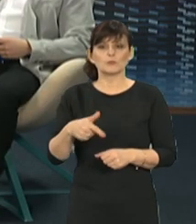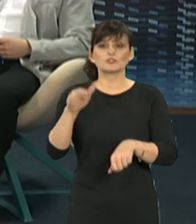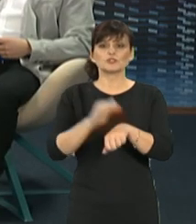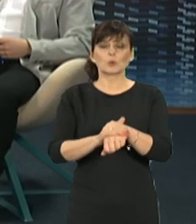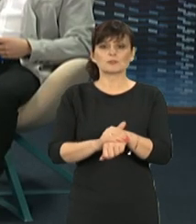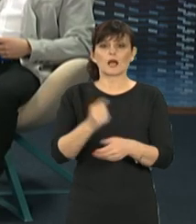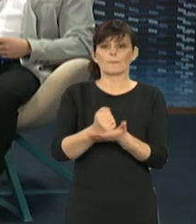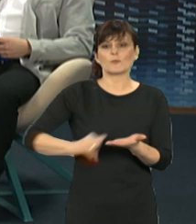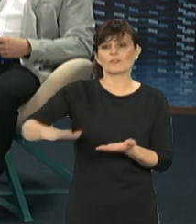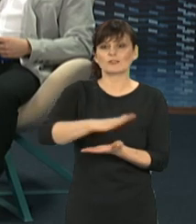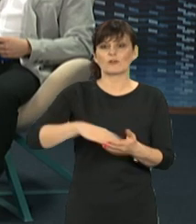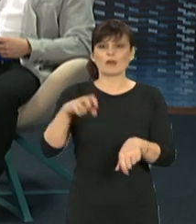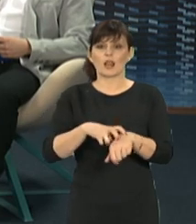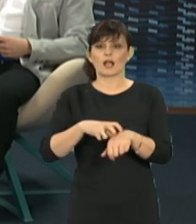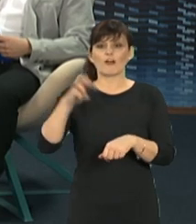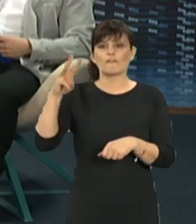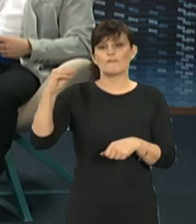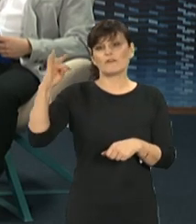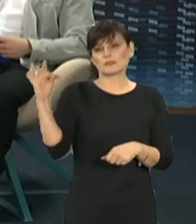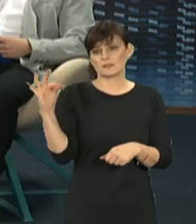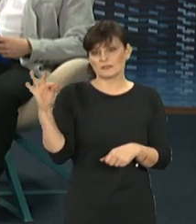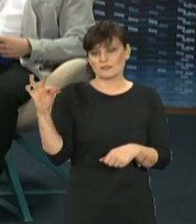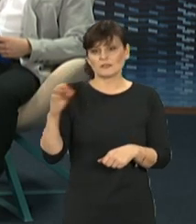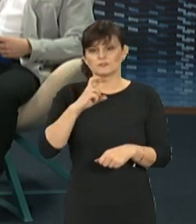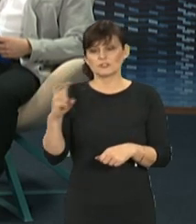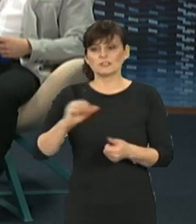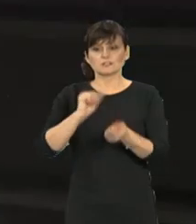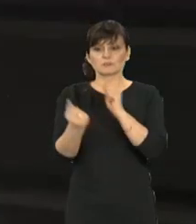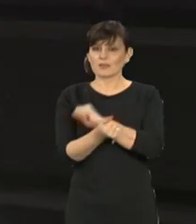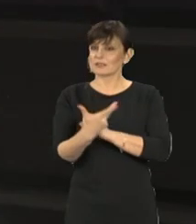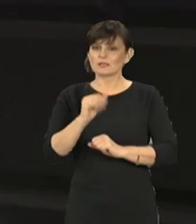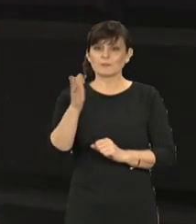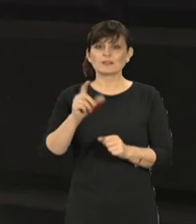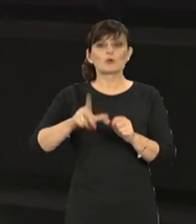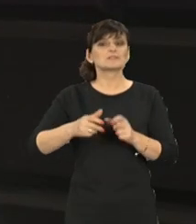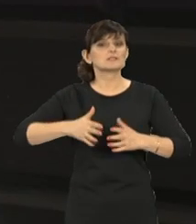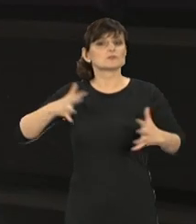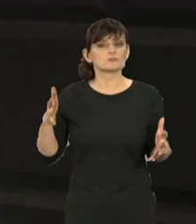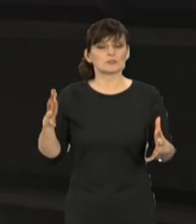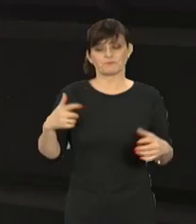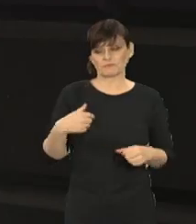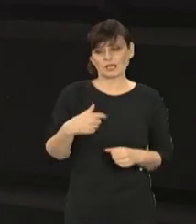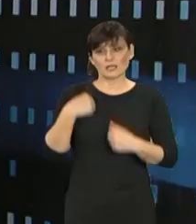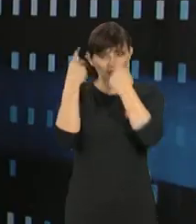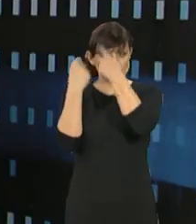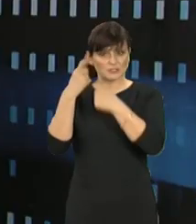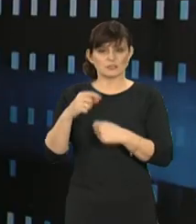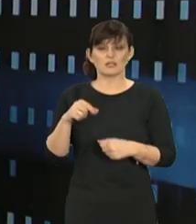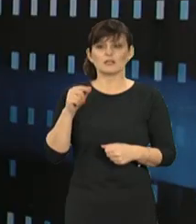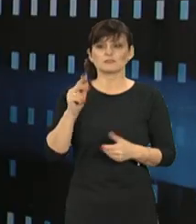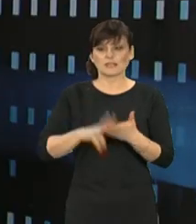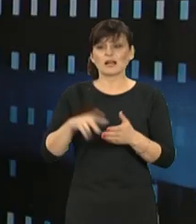powiatowej weterynarii, czy te zmiany po prostu nie byłyby przesadzone? Myślę, że przede wszystkim